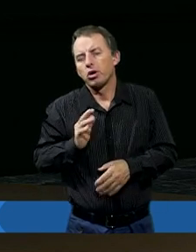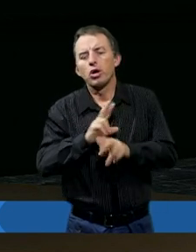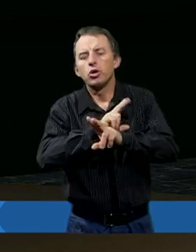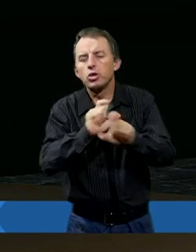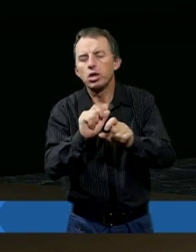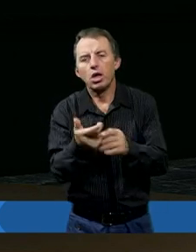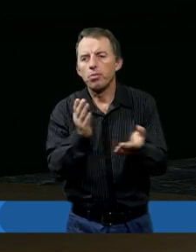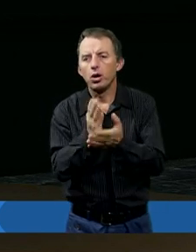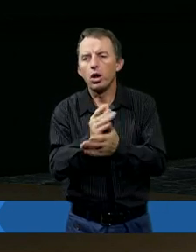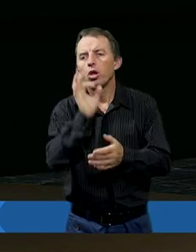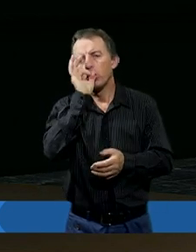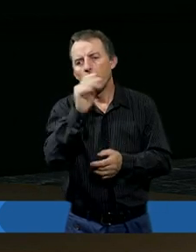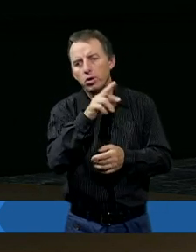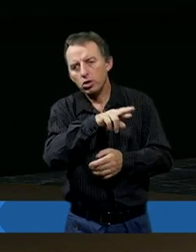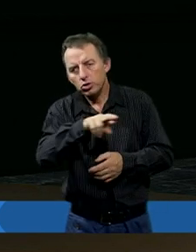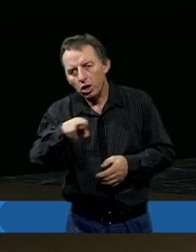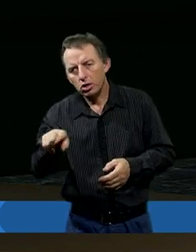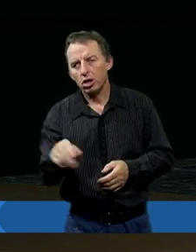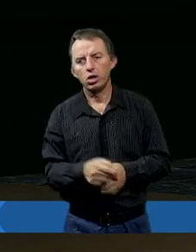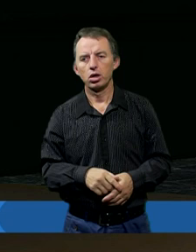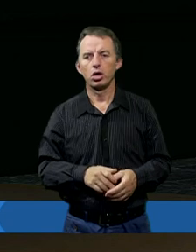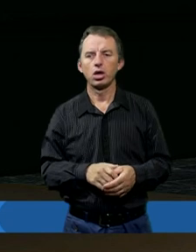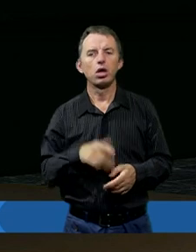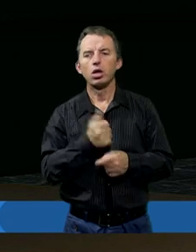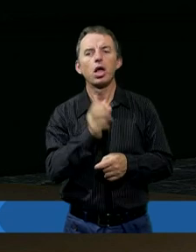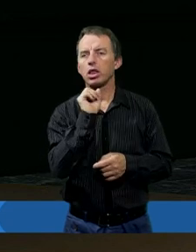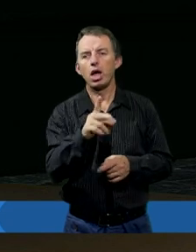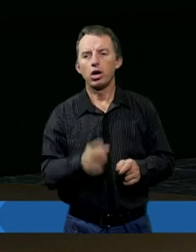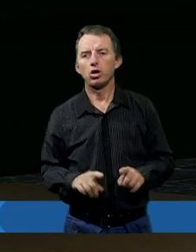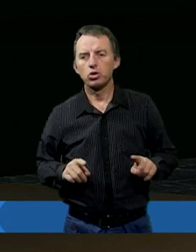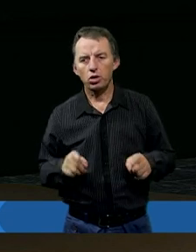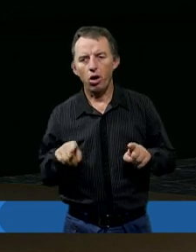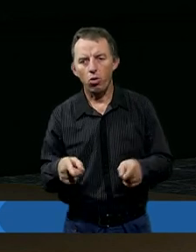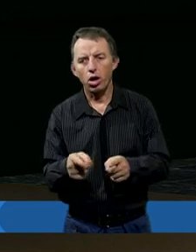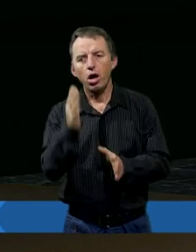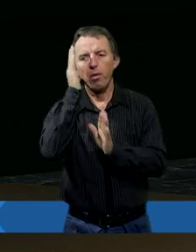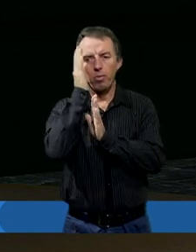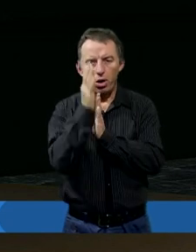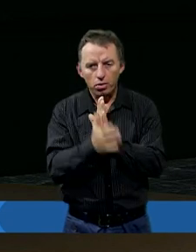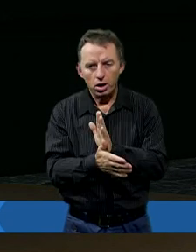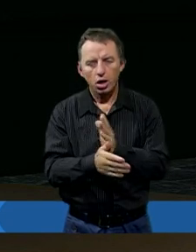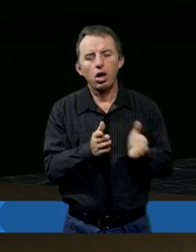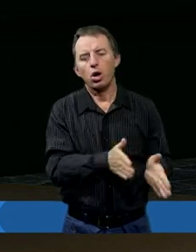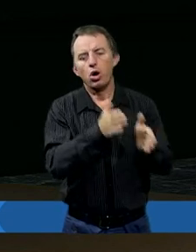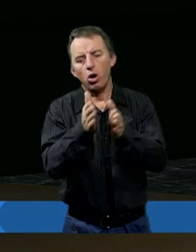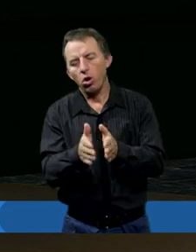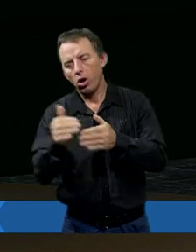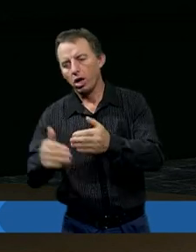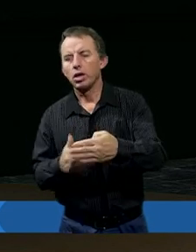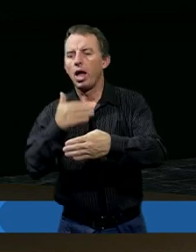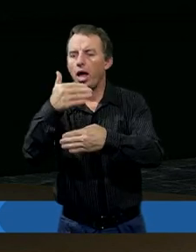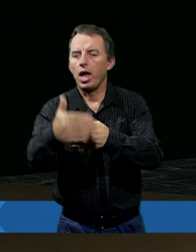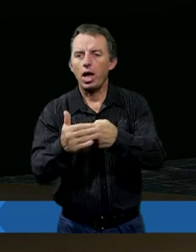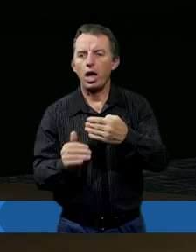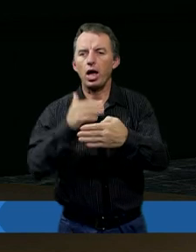pomoże pamiętanie o tych dobrych rzeczach. To nie tak działa. Po prostu są kolejne etapy chociażby